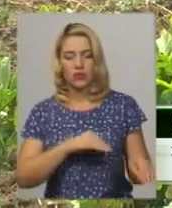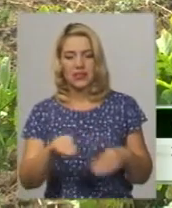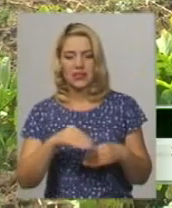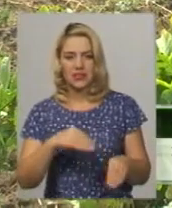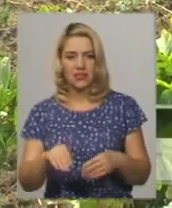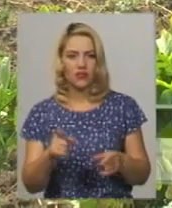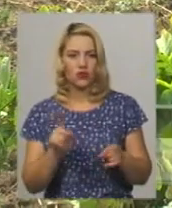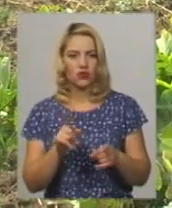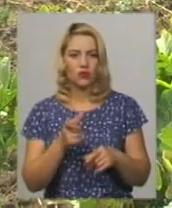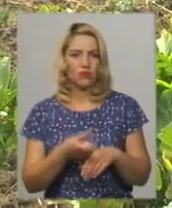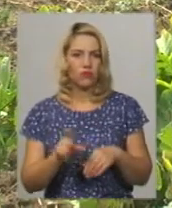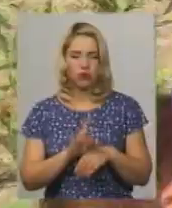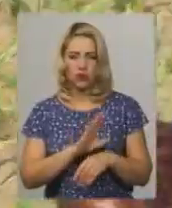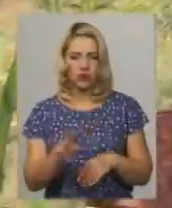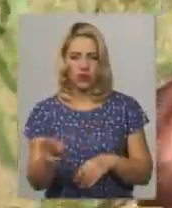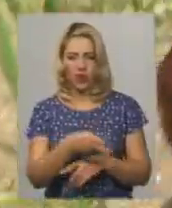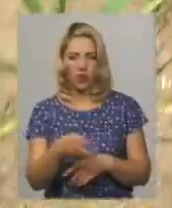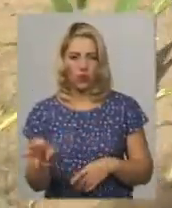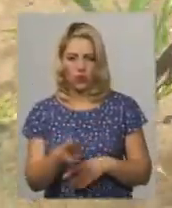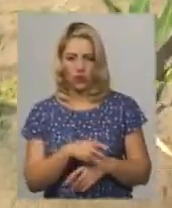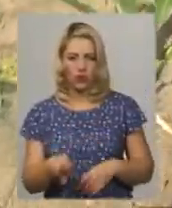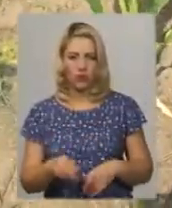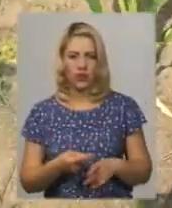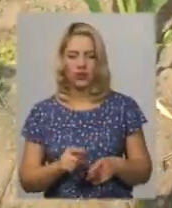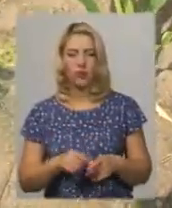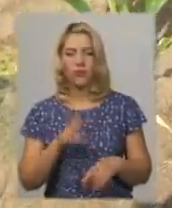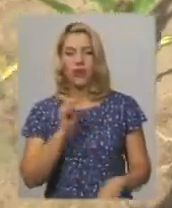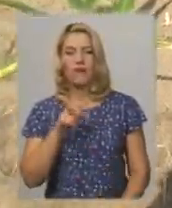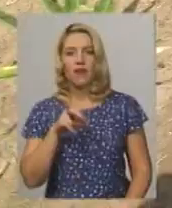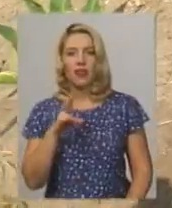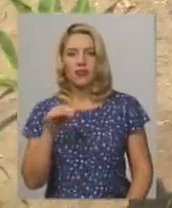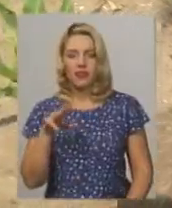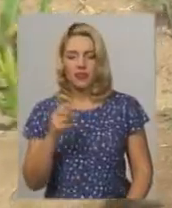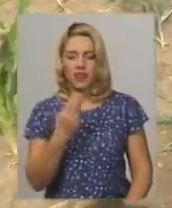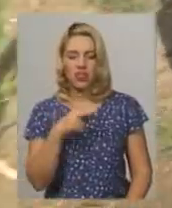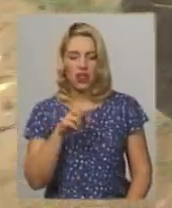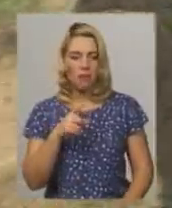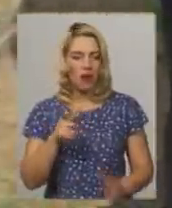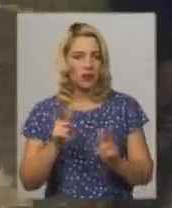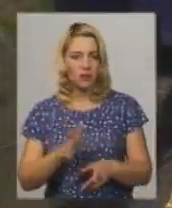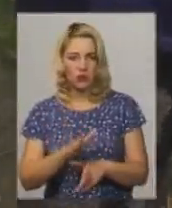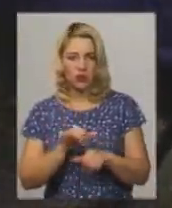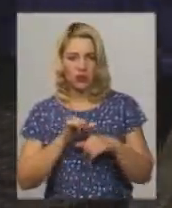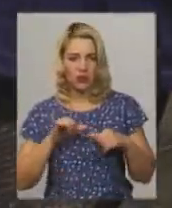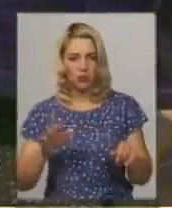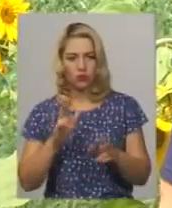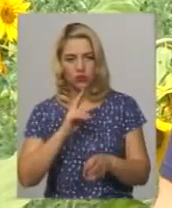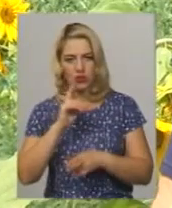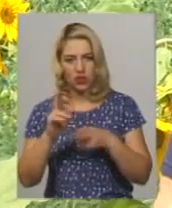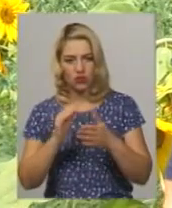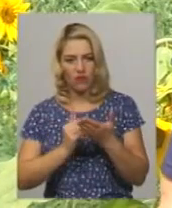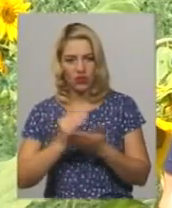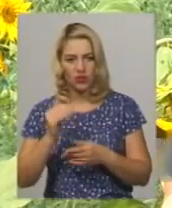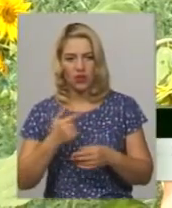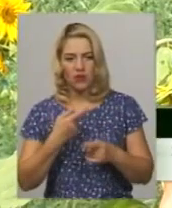більше його не кропити. Валентина Шлапак каже, з висновком комісії не погоджується та скаржитиметься в вищій інстанції. Мене